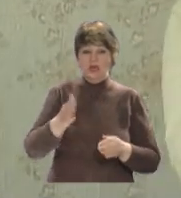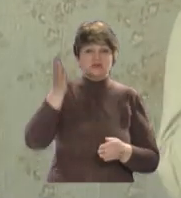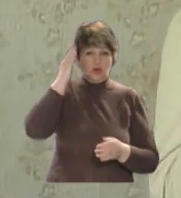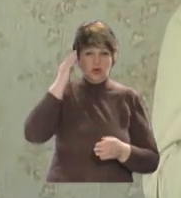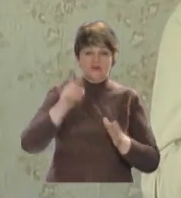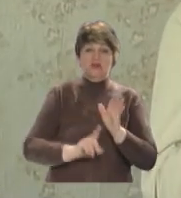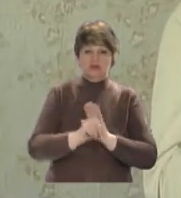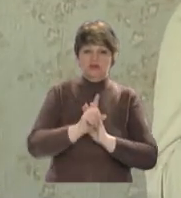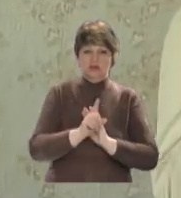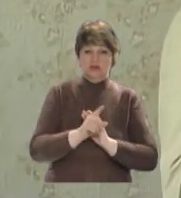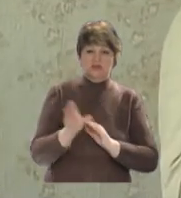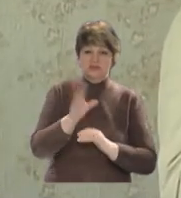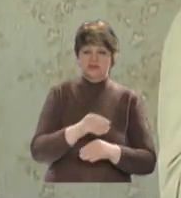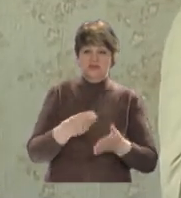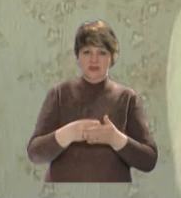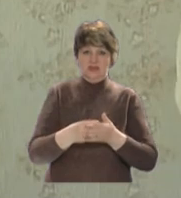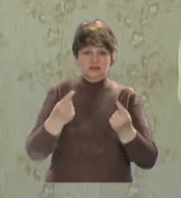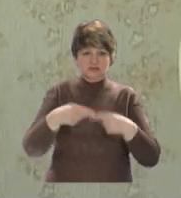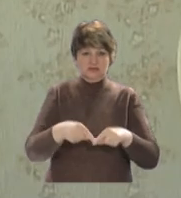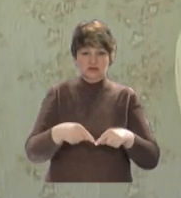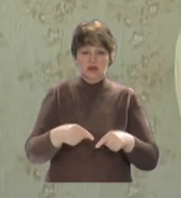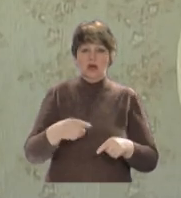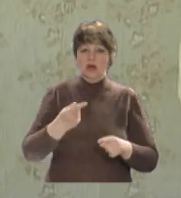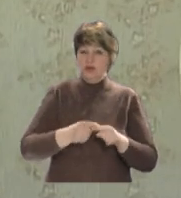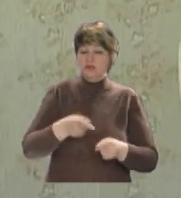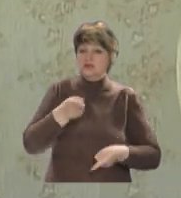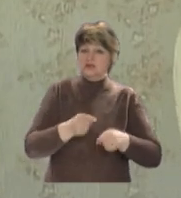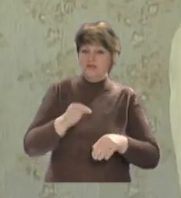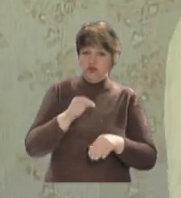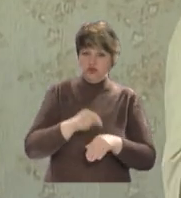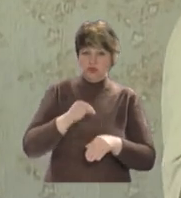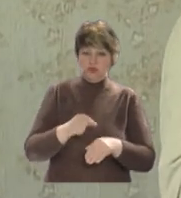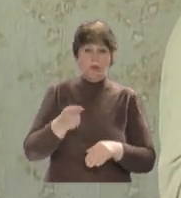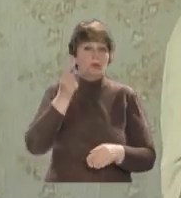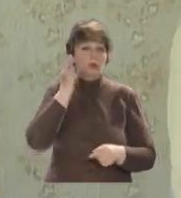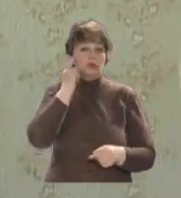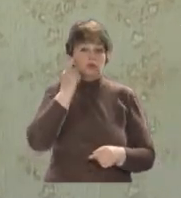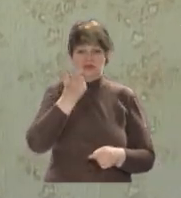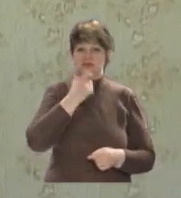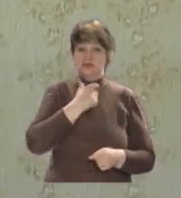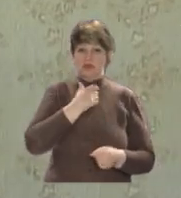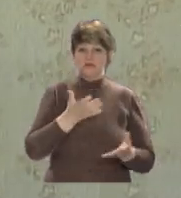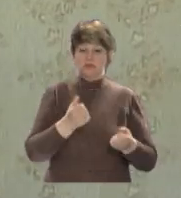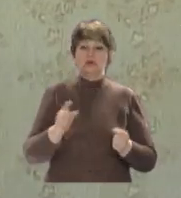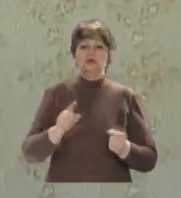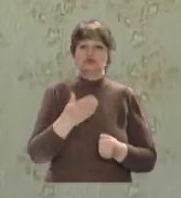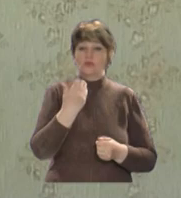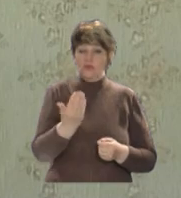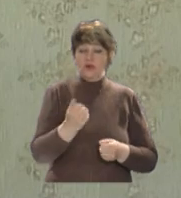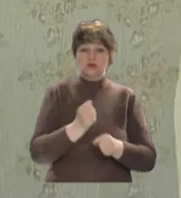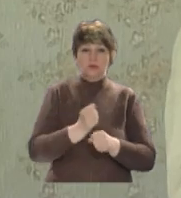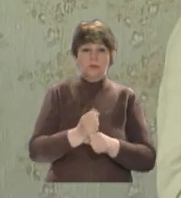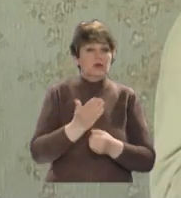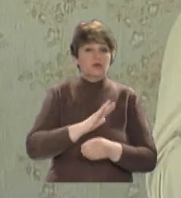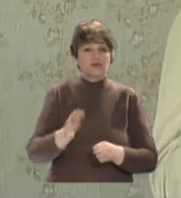а не знизу? Тому що ви, ваше я, воно справді відчутне. От подумайте, із себе візьміть, що ви зробили